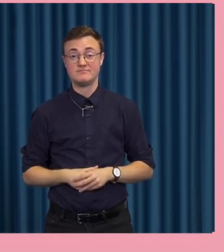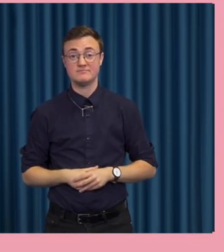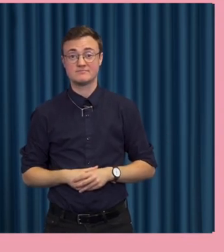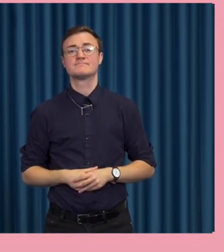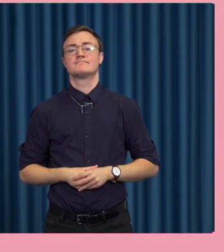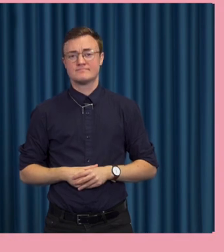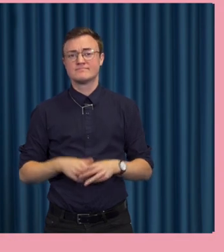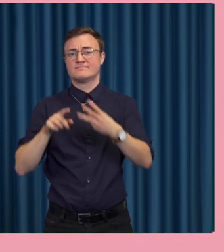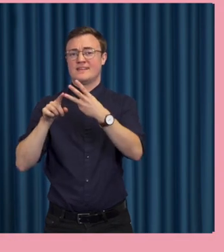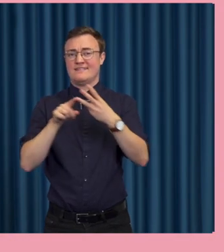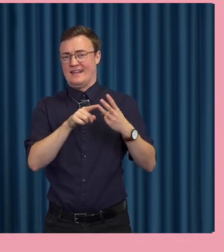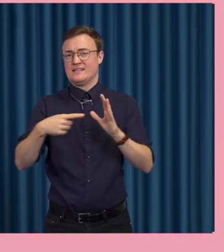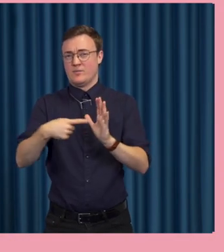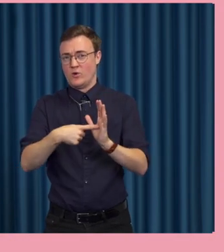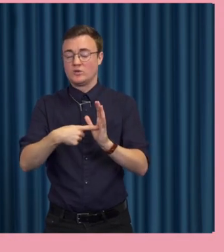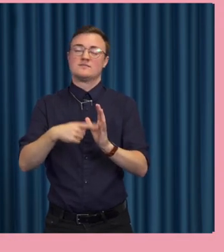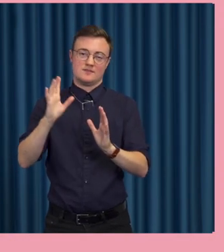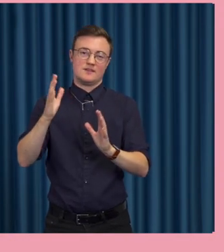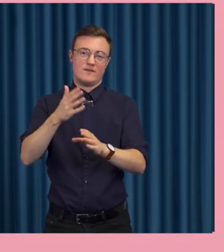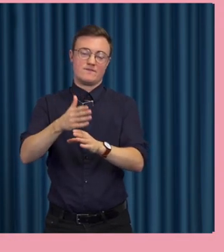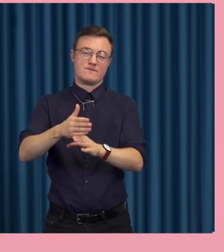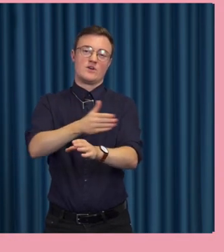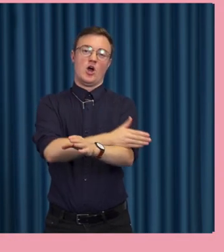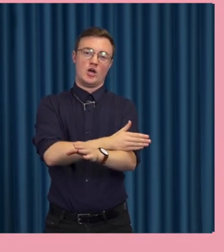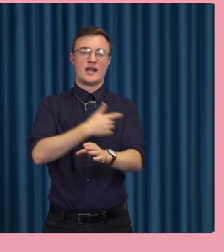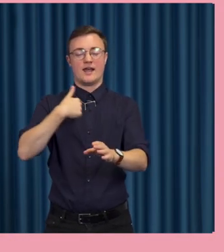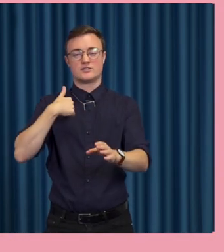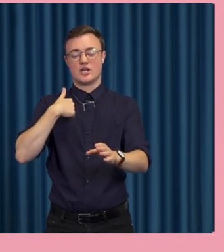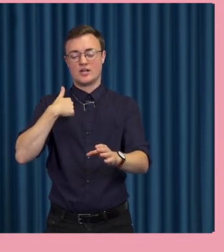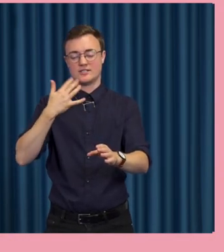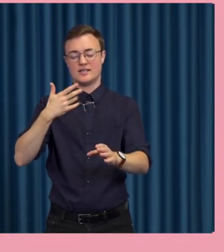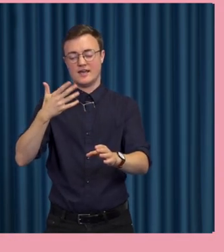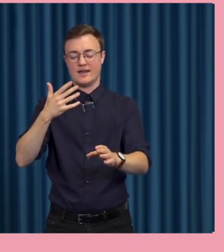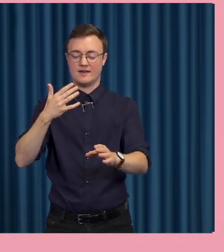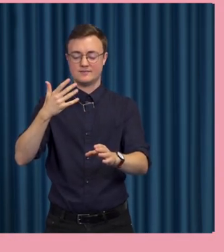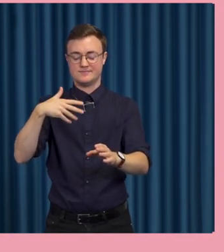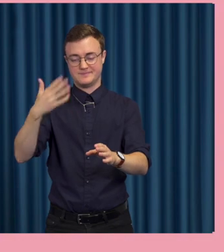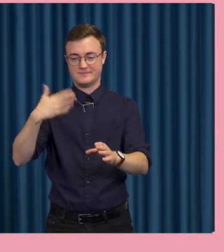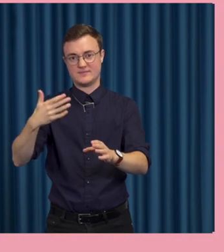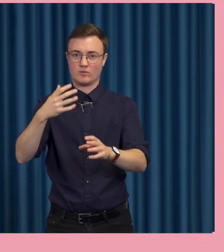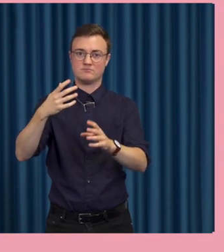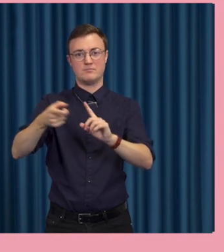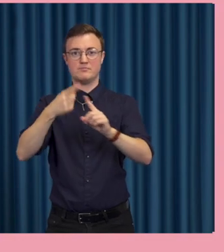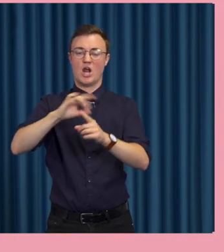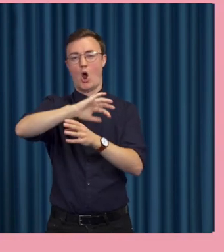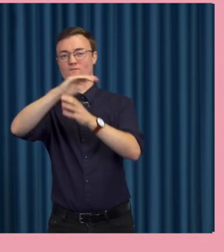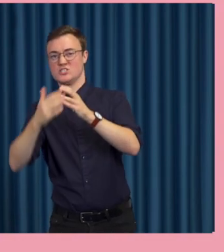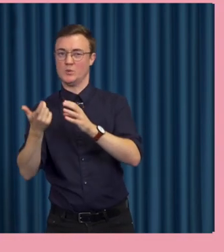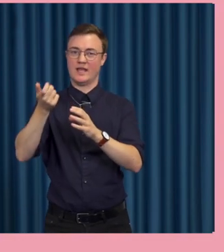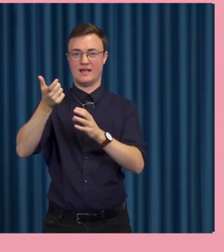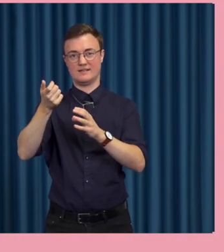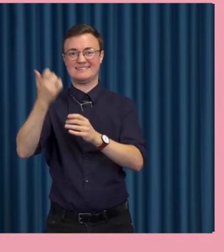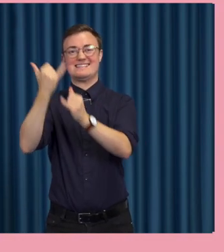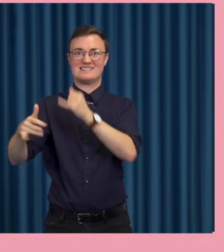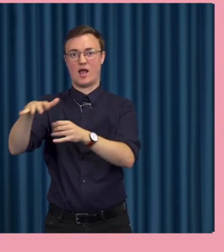Och sen en tredje punkt då innan jag tar liksom de finala liksom problemområdena